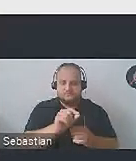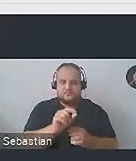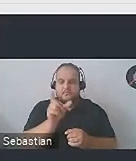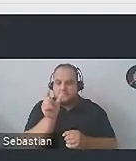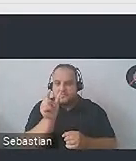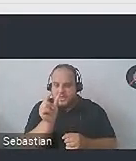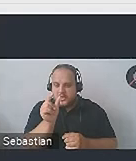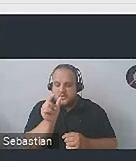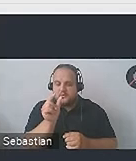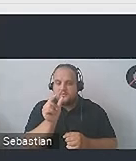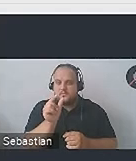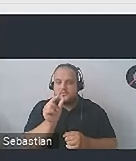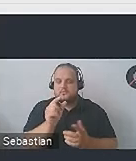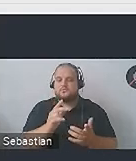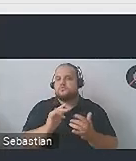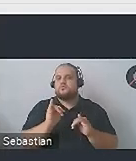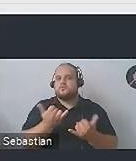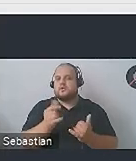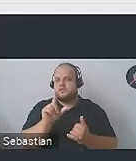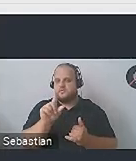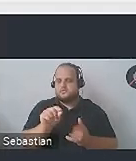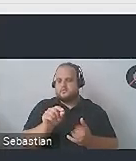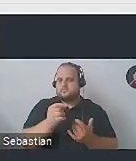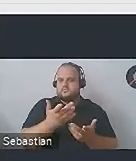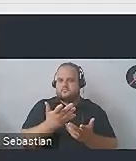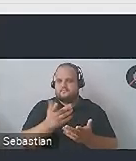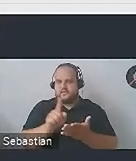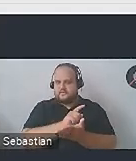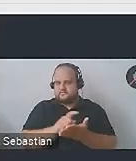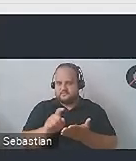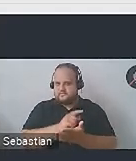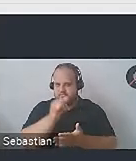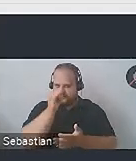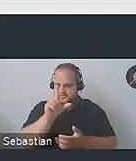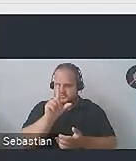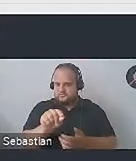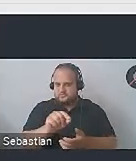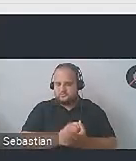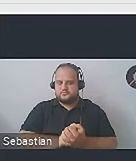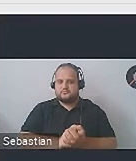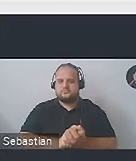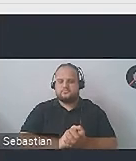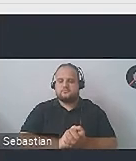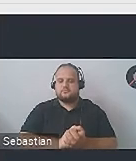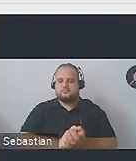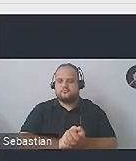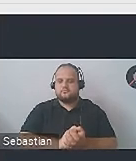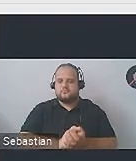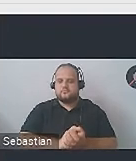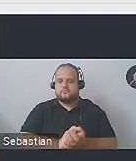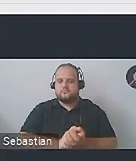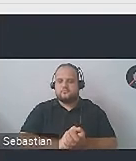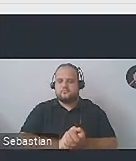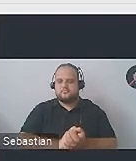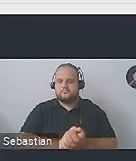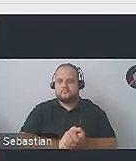mniejszy od opuszka naszego palca, no to jest olbrzymie ryzyko, że nie trafimy po prostu i naciśniemy coś innego. I